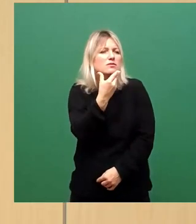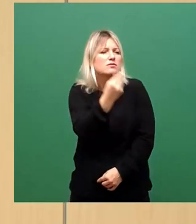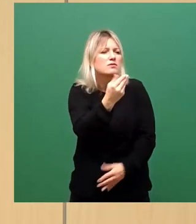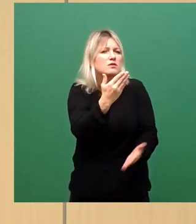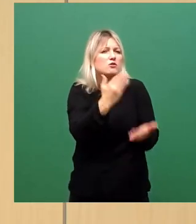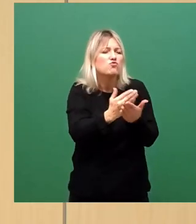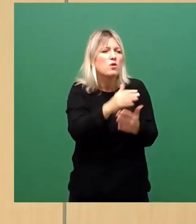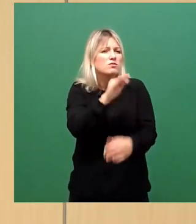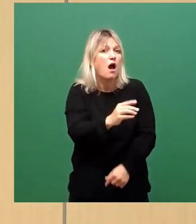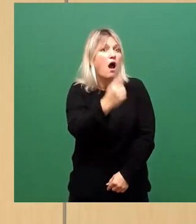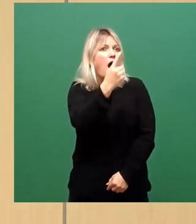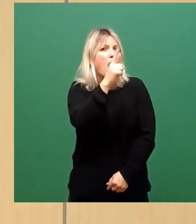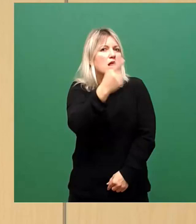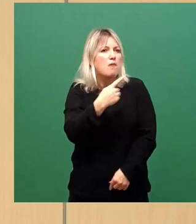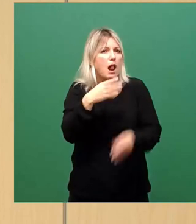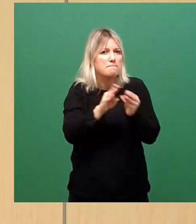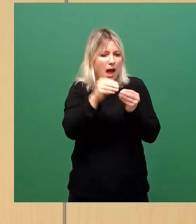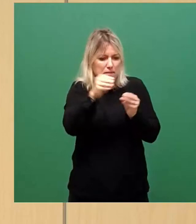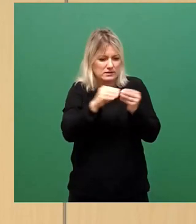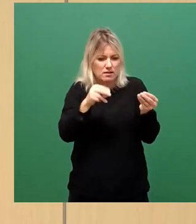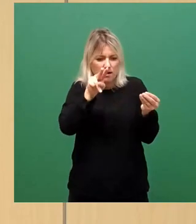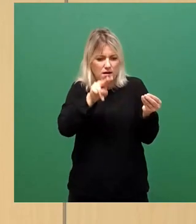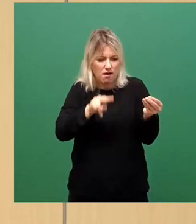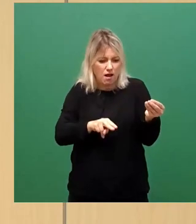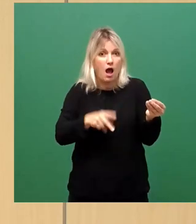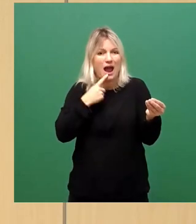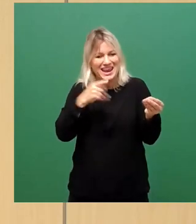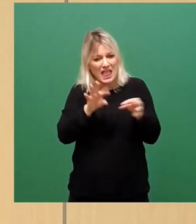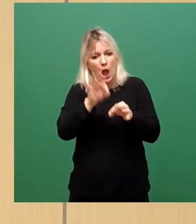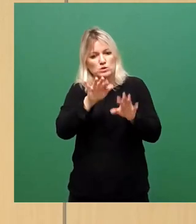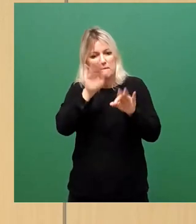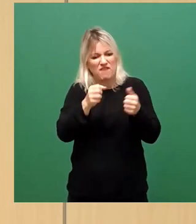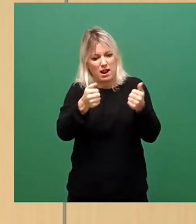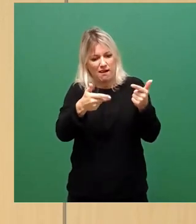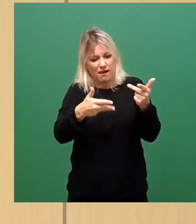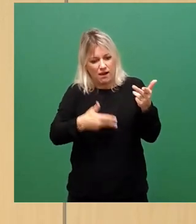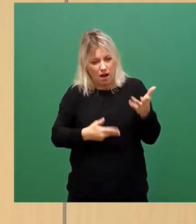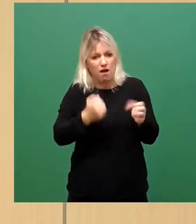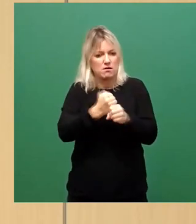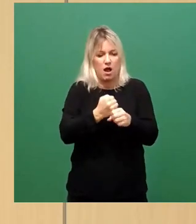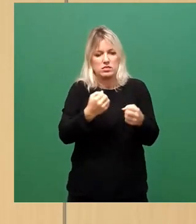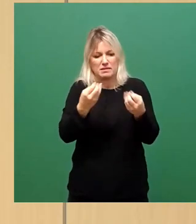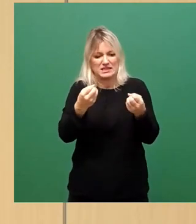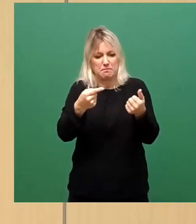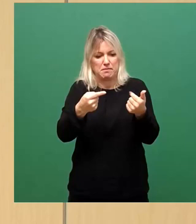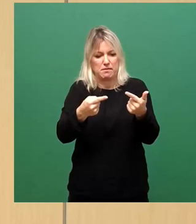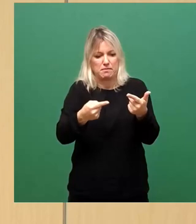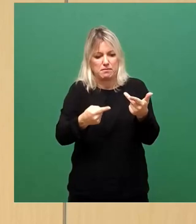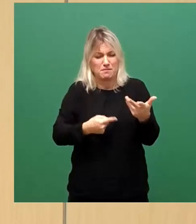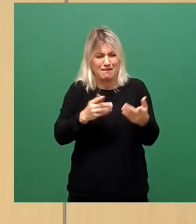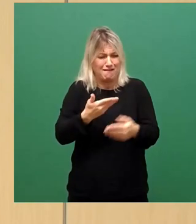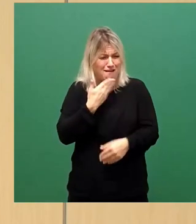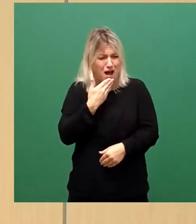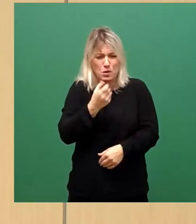einen Beipackzettel gelesen, dann werden Sie sehen, in Ausnahmefällen können Sie an der Medikament, an der Einnahme eines harmlosen Medikaments